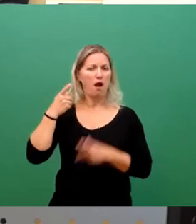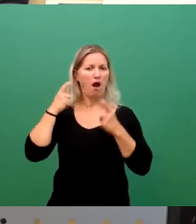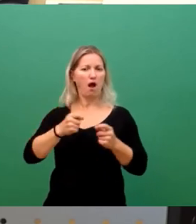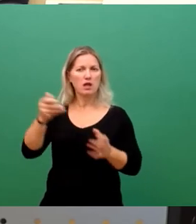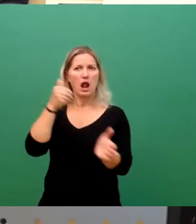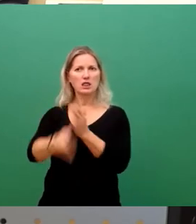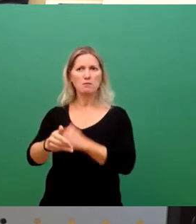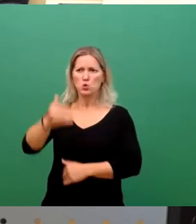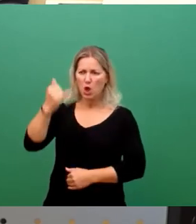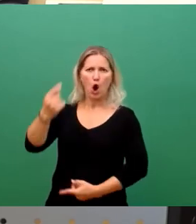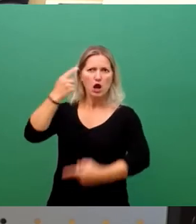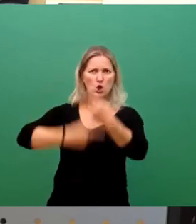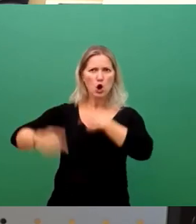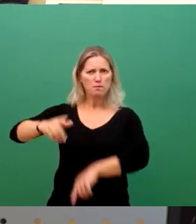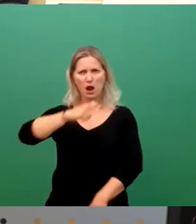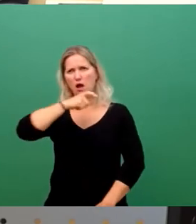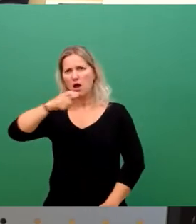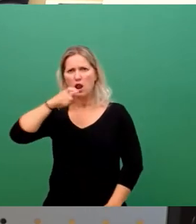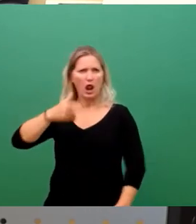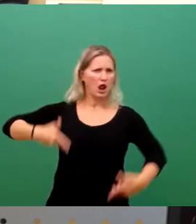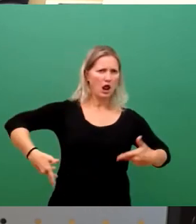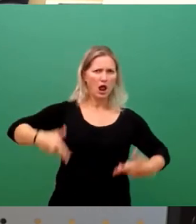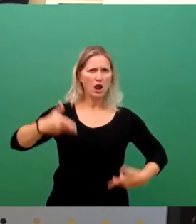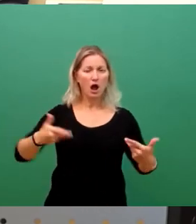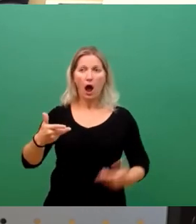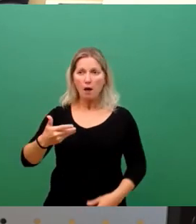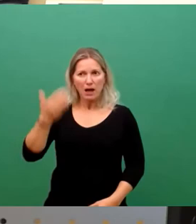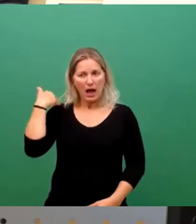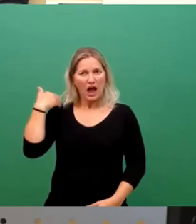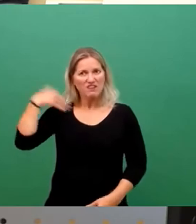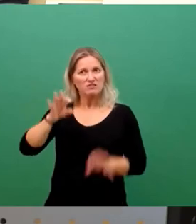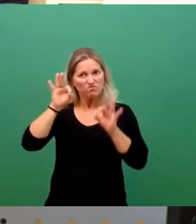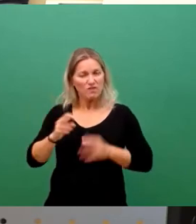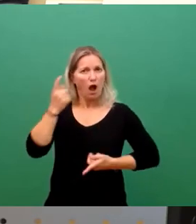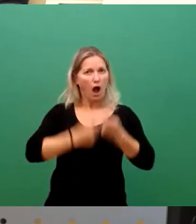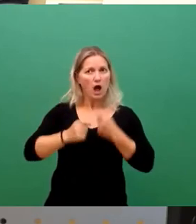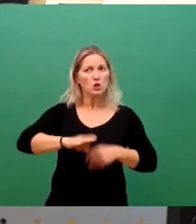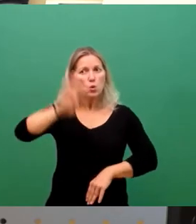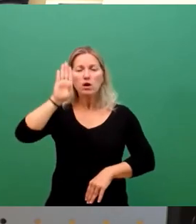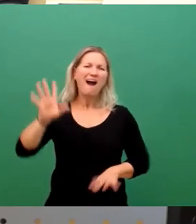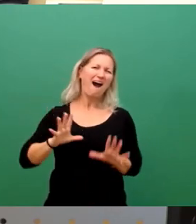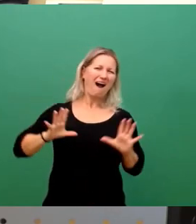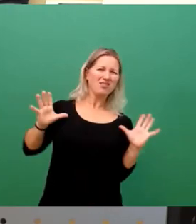schwingen Sie hier große Reden in der aktuellen Debatte, aber wenn es darum geht, konkret zu handeln, enthalten Sie sich.